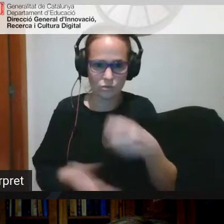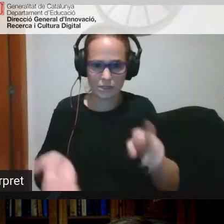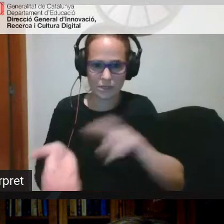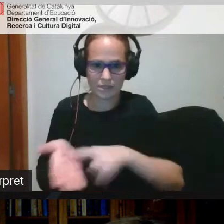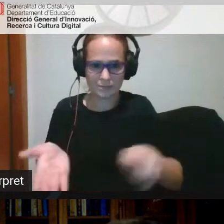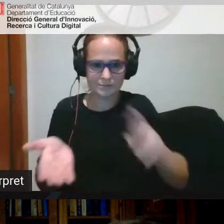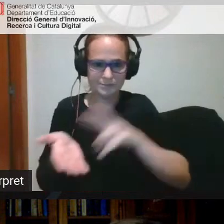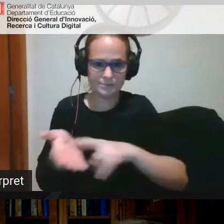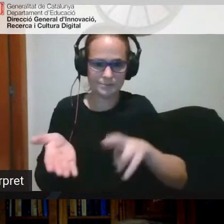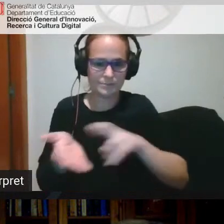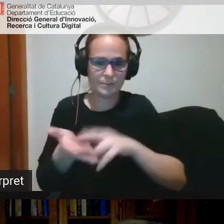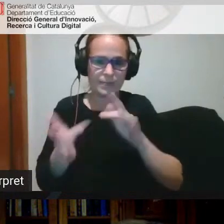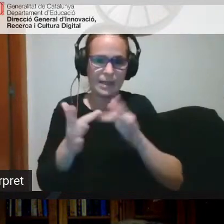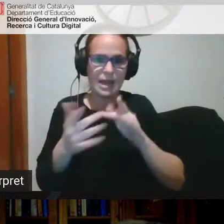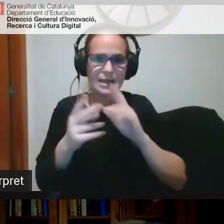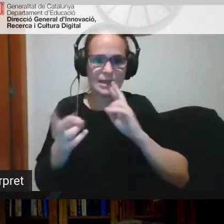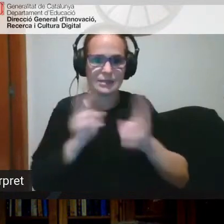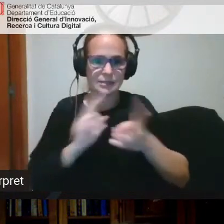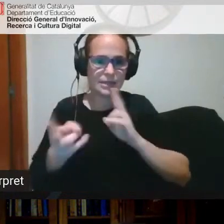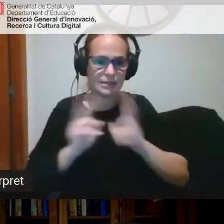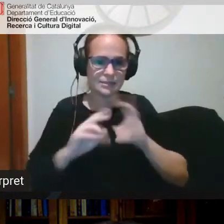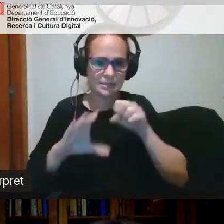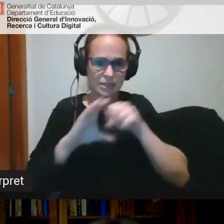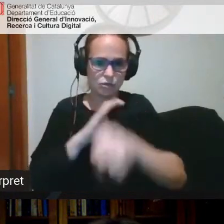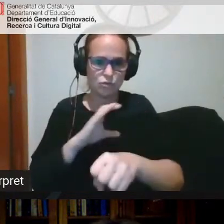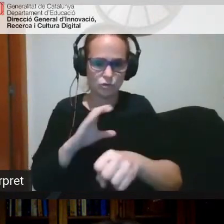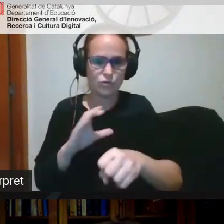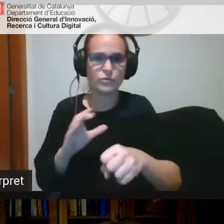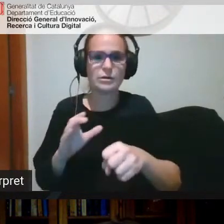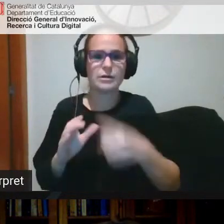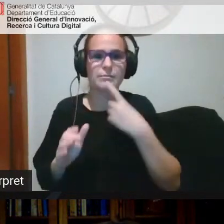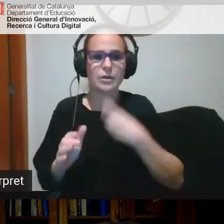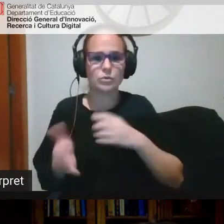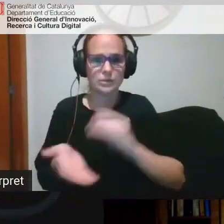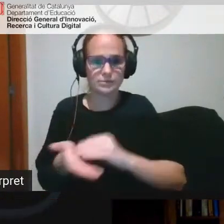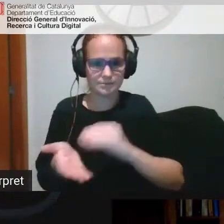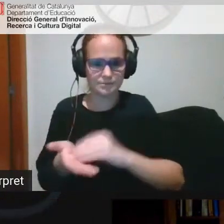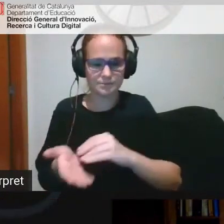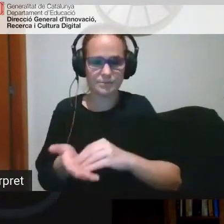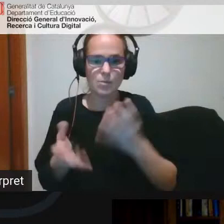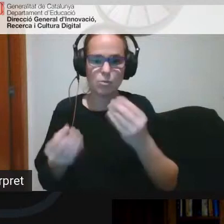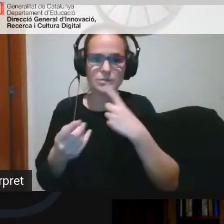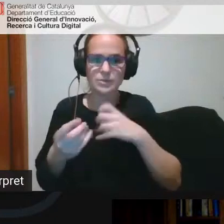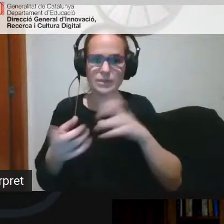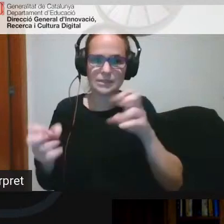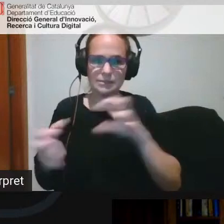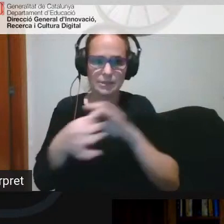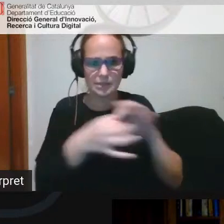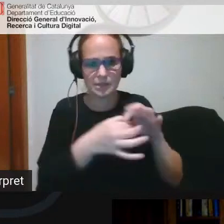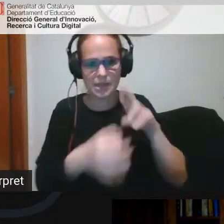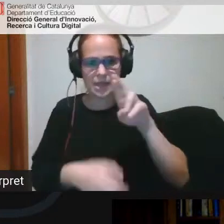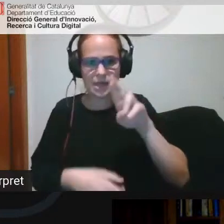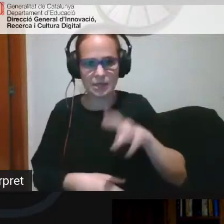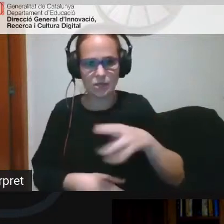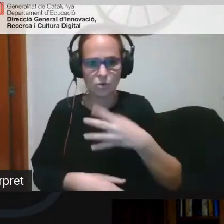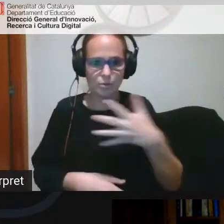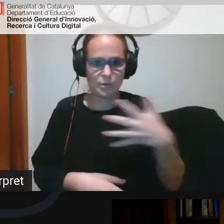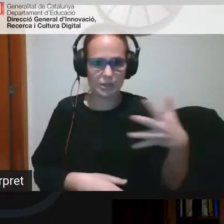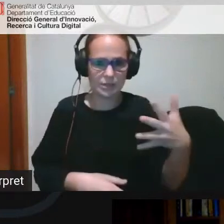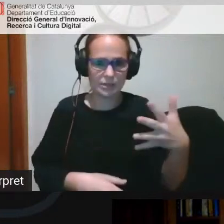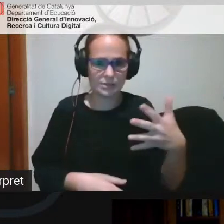al xat del canal de YouTube Hi ha moltes preguntes en relació a les rúbriques de